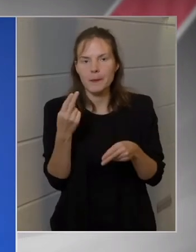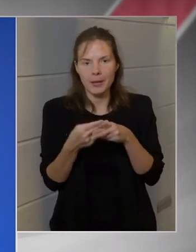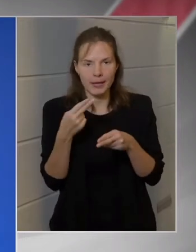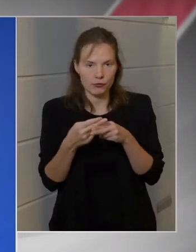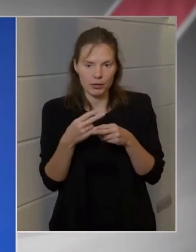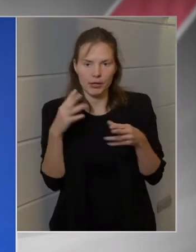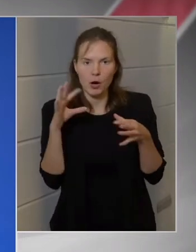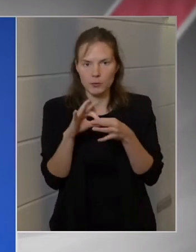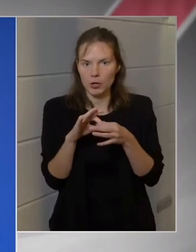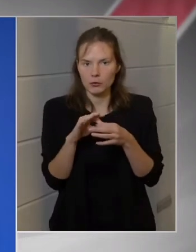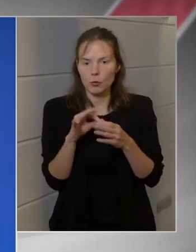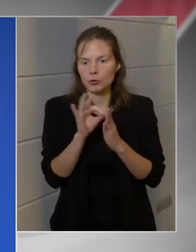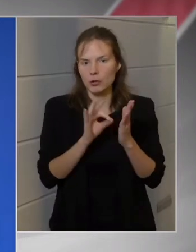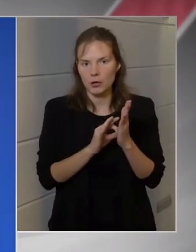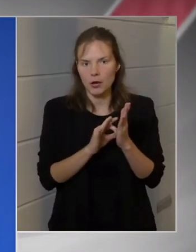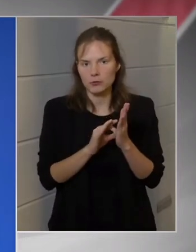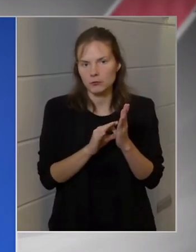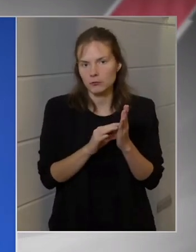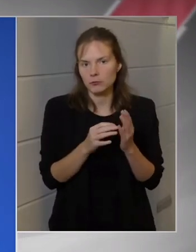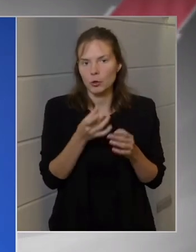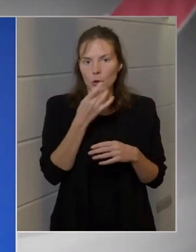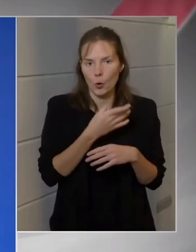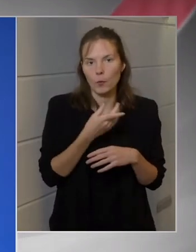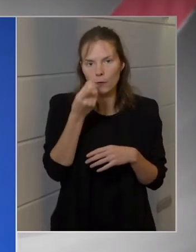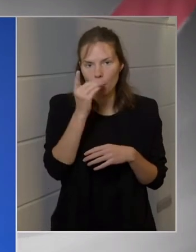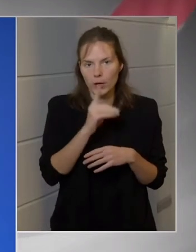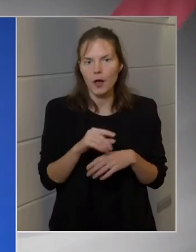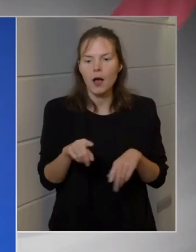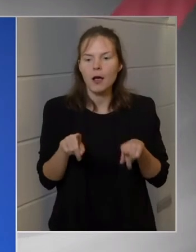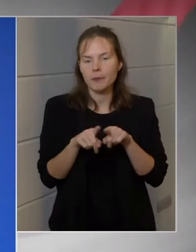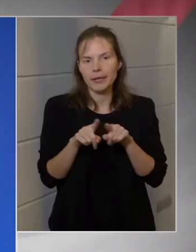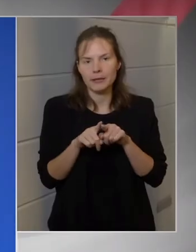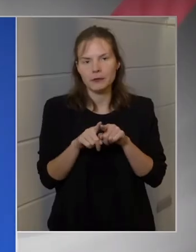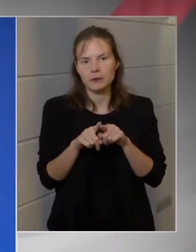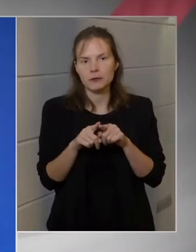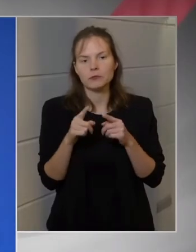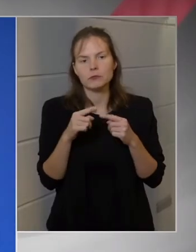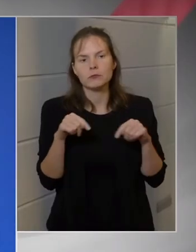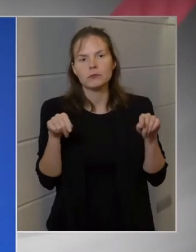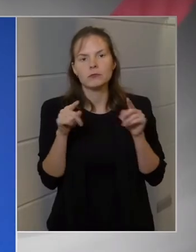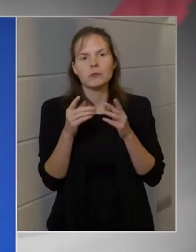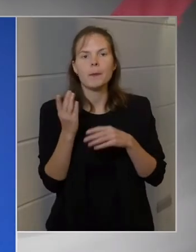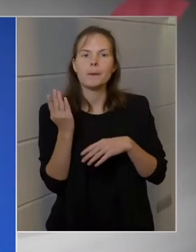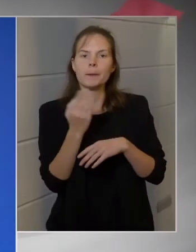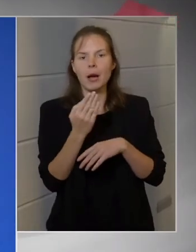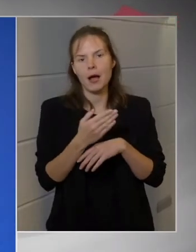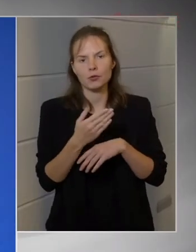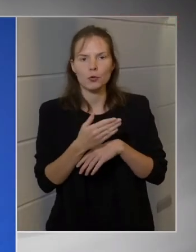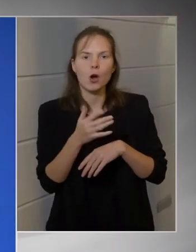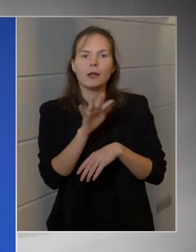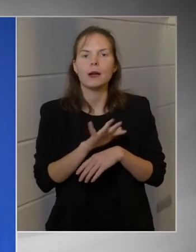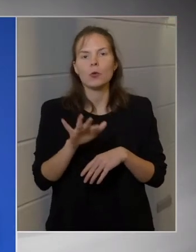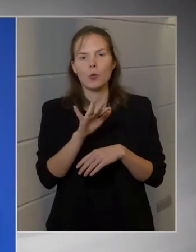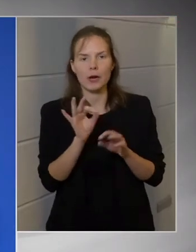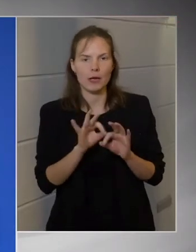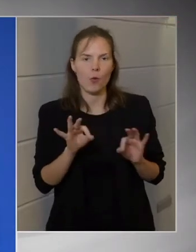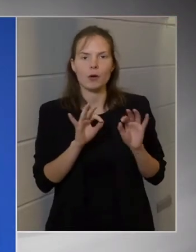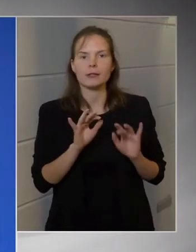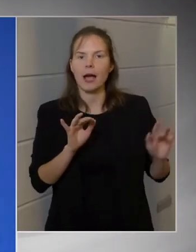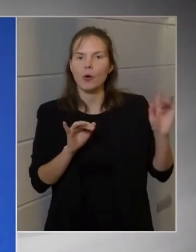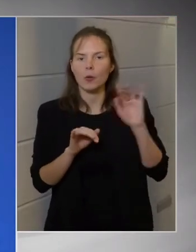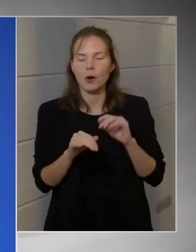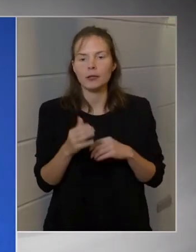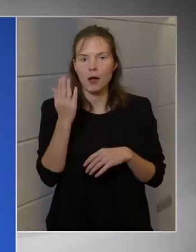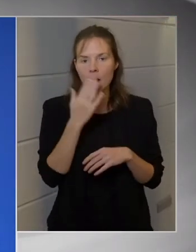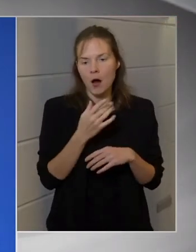koronavírus betegsége kapcsolatos számok Magyarországon, mint amennyivel jobbak a nálunk magasabban oltott nyugat-európai országokban, és ha másik